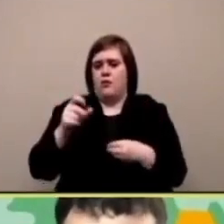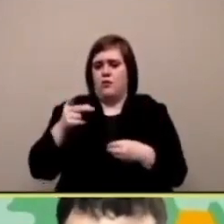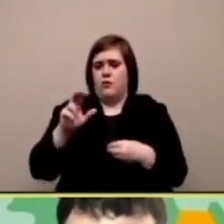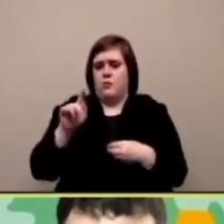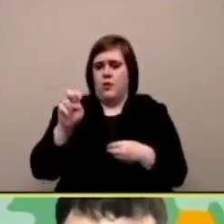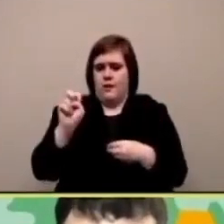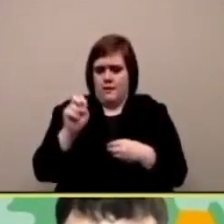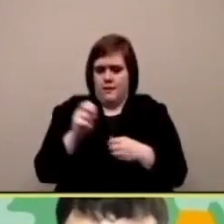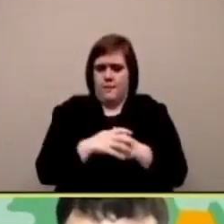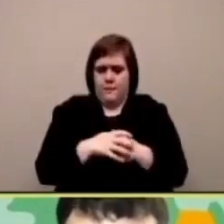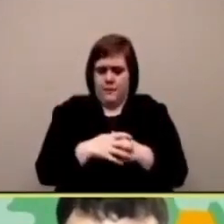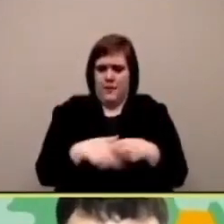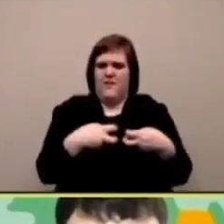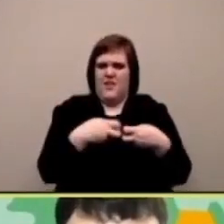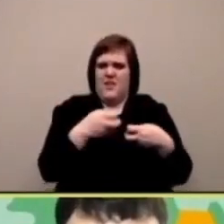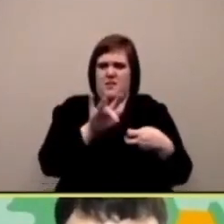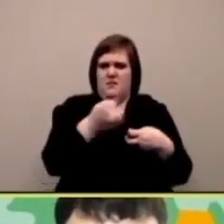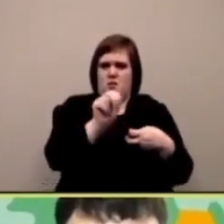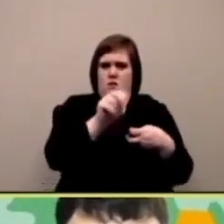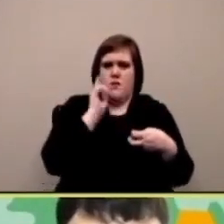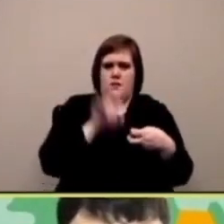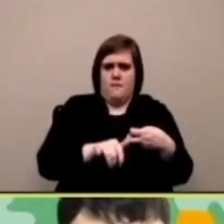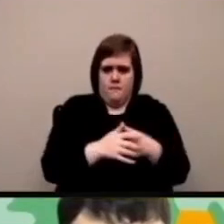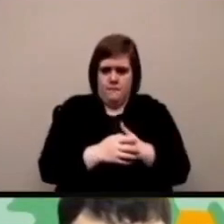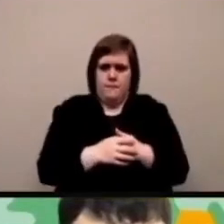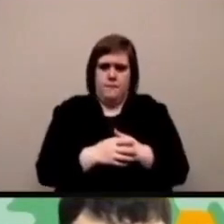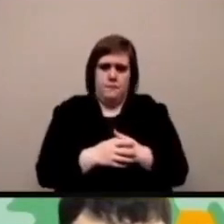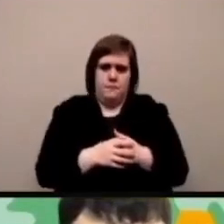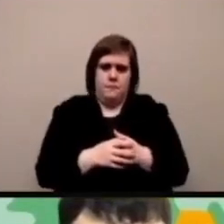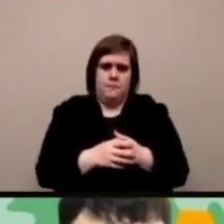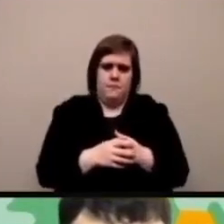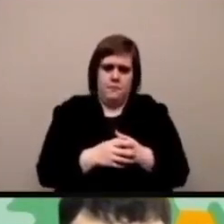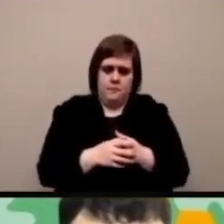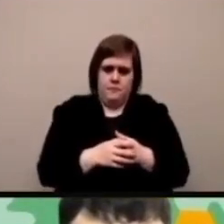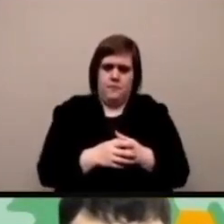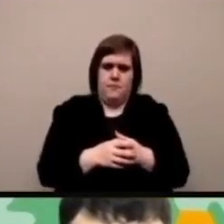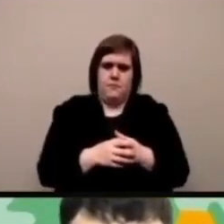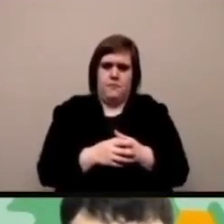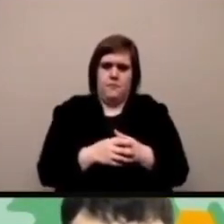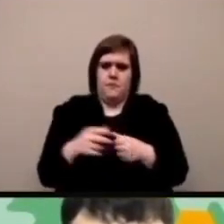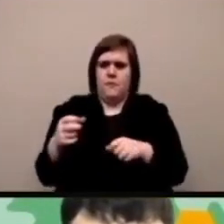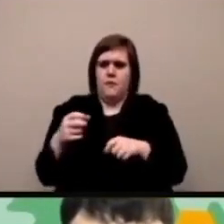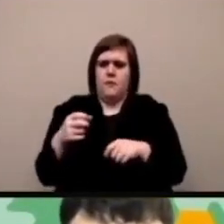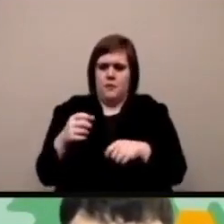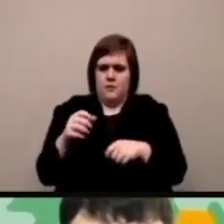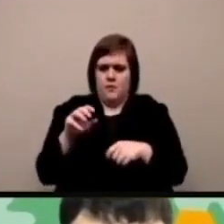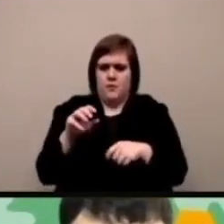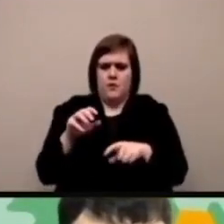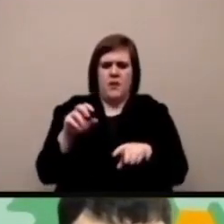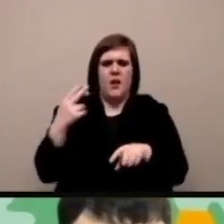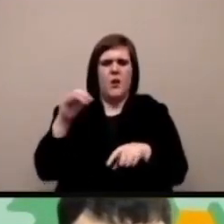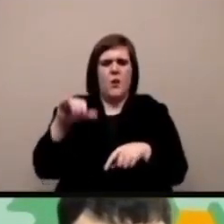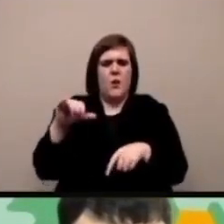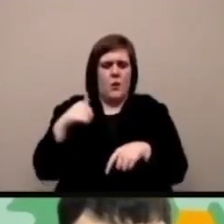un'altra cosa che potremmo tentare è di aggiungere un altro sprite e